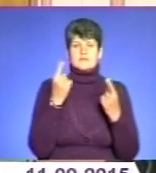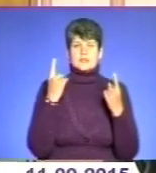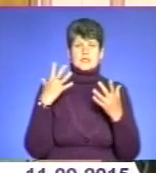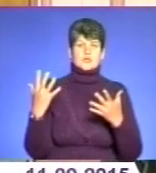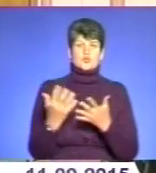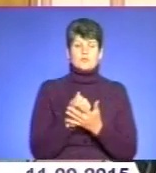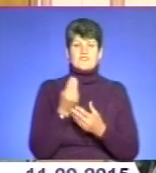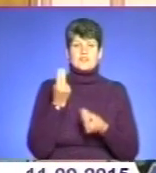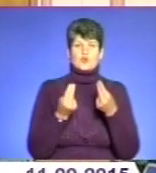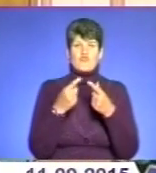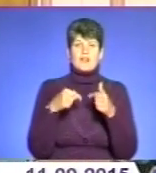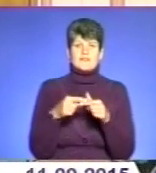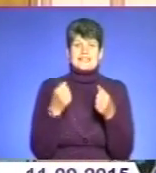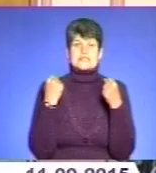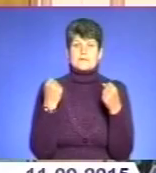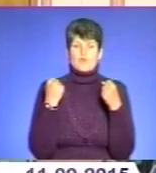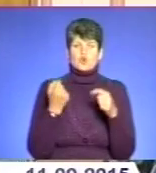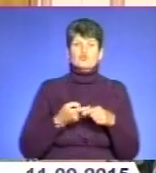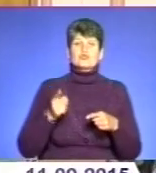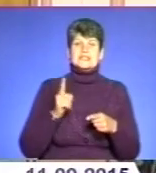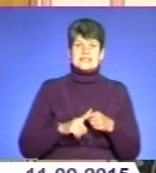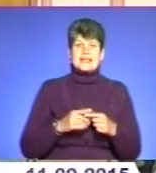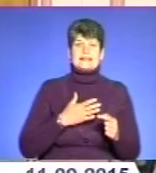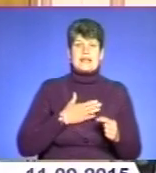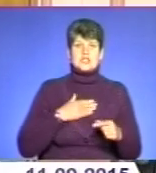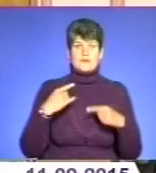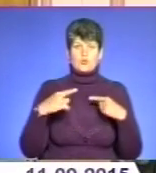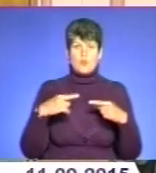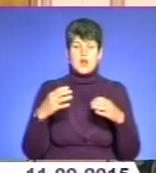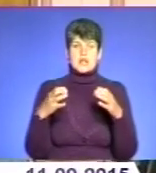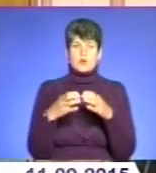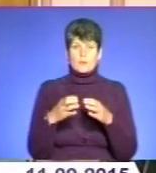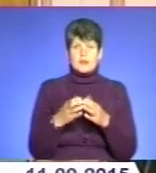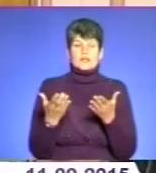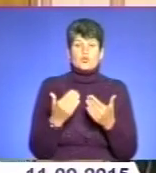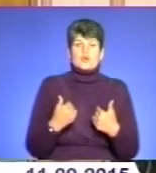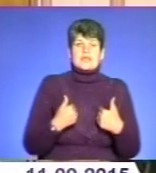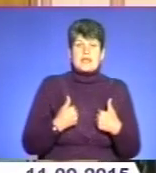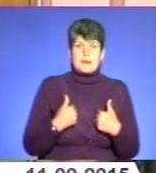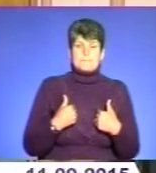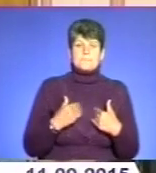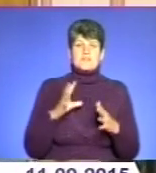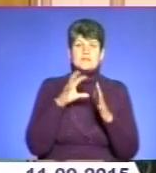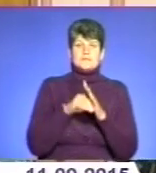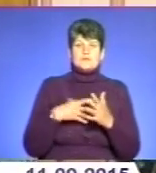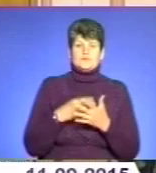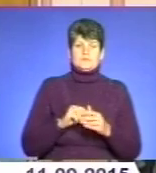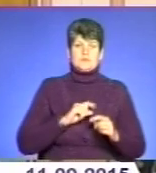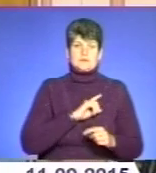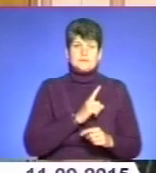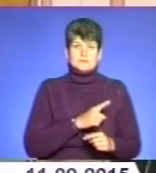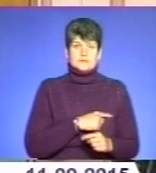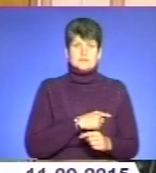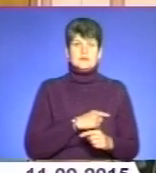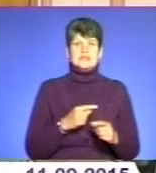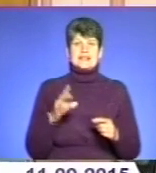у ігрових видах спорту. Це наша футбольна команда, яку я приколожую свої зусилля. Це футбольна команда